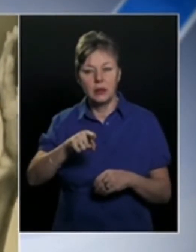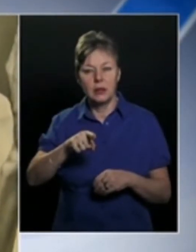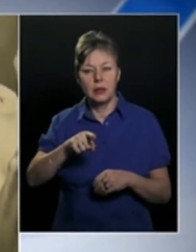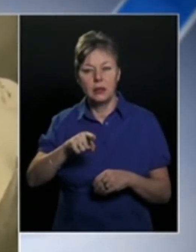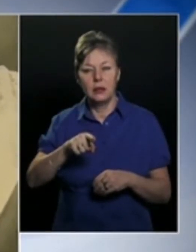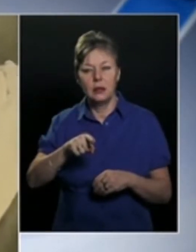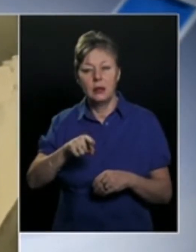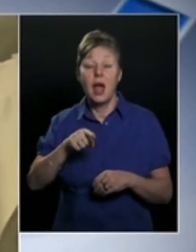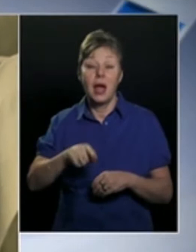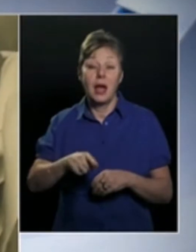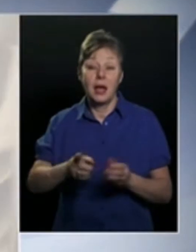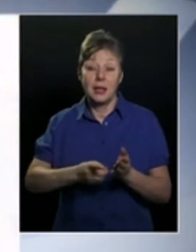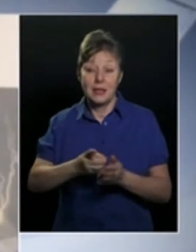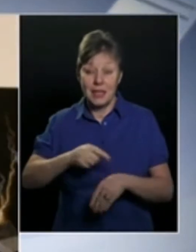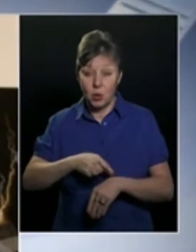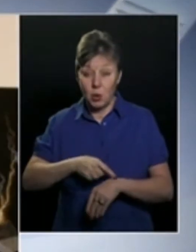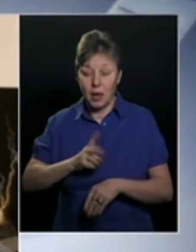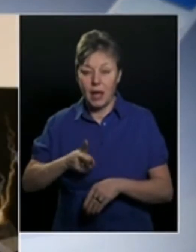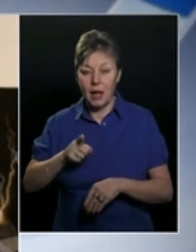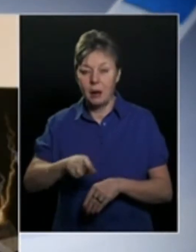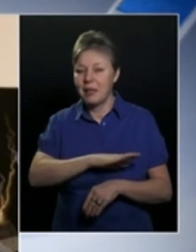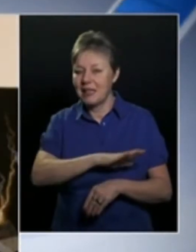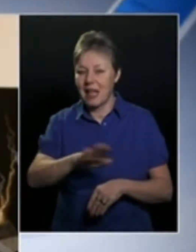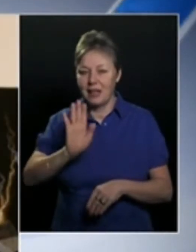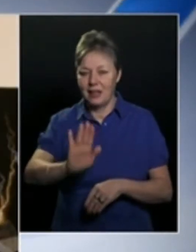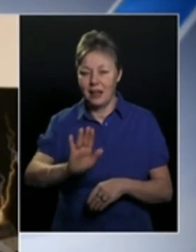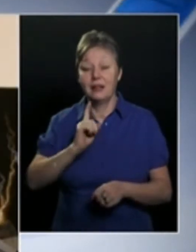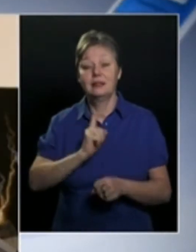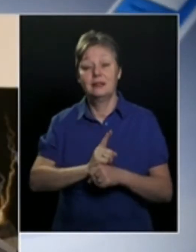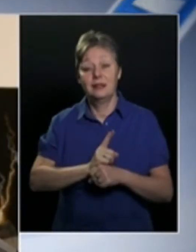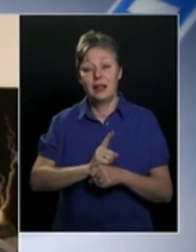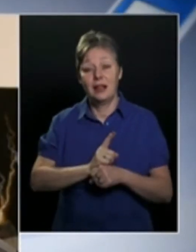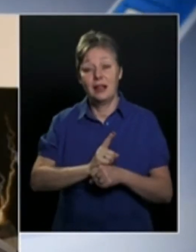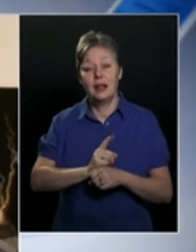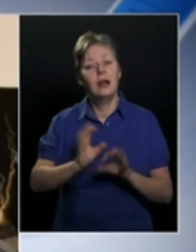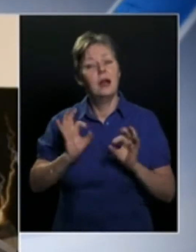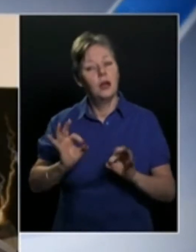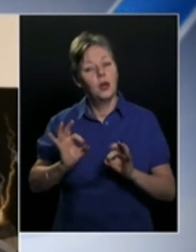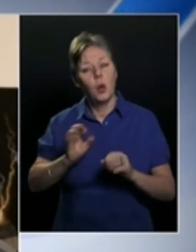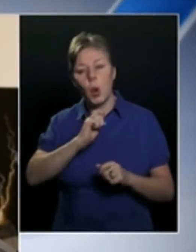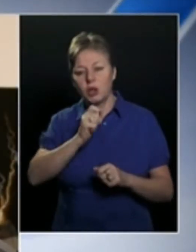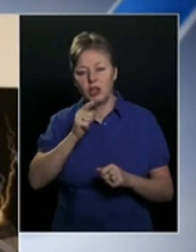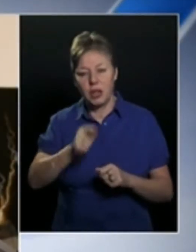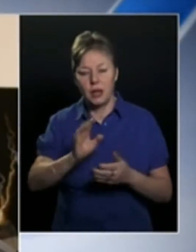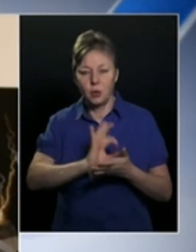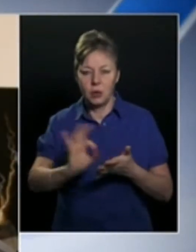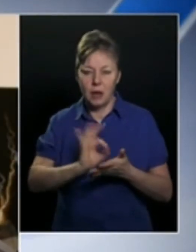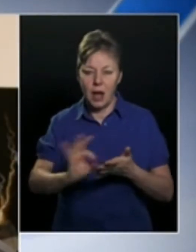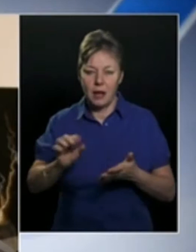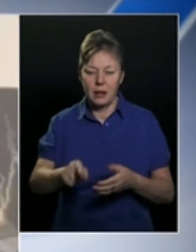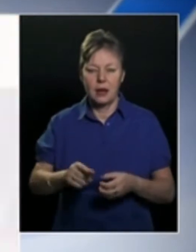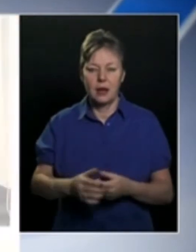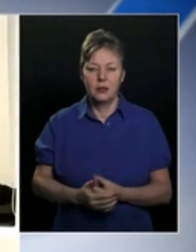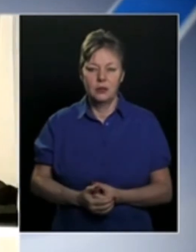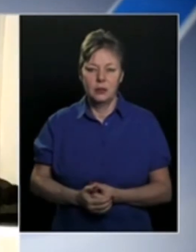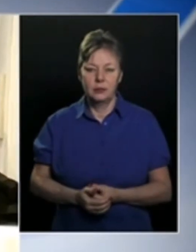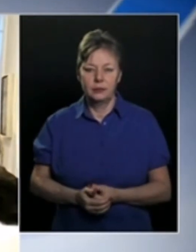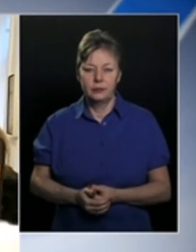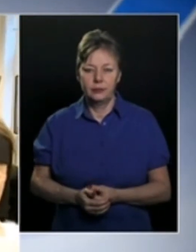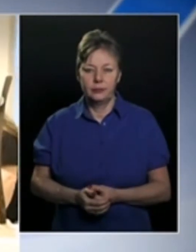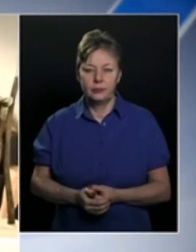átsződni magunkon, ez időkérdése szerintem mindenkinél, de eléggé plastikusan sikerültek ezek a leírások.